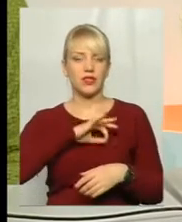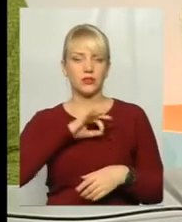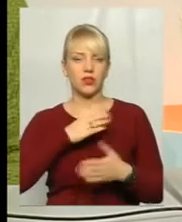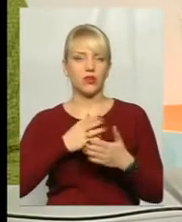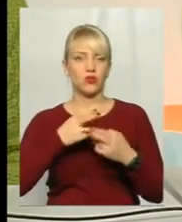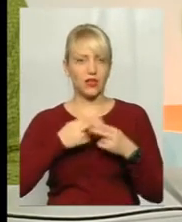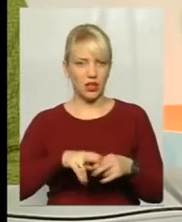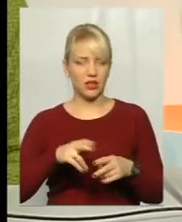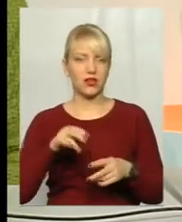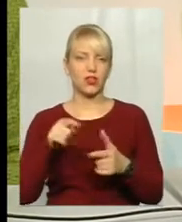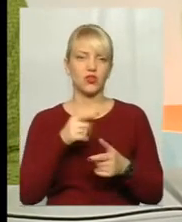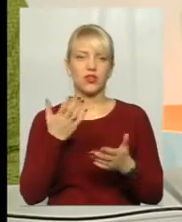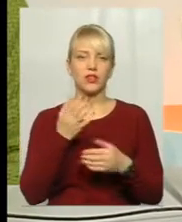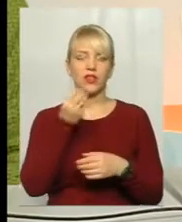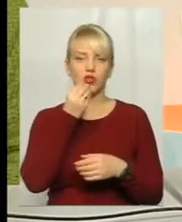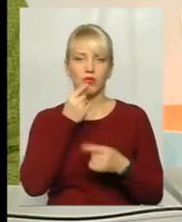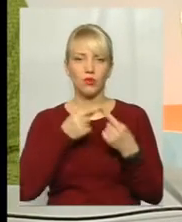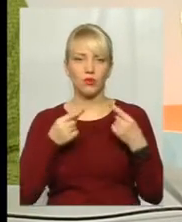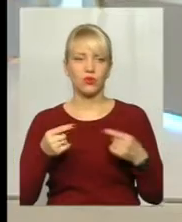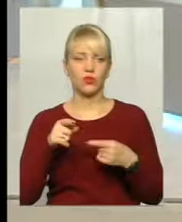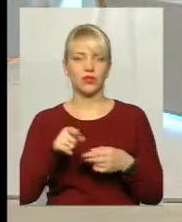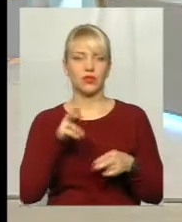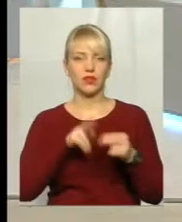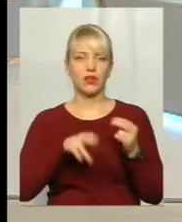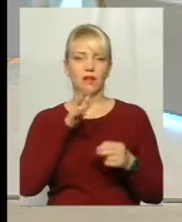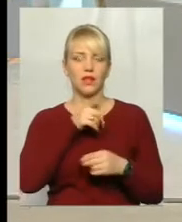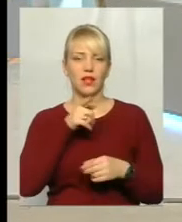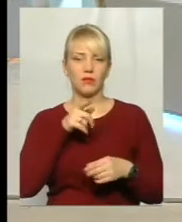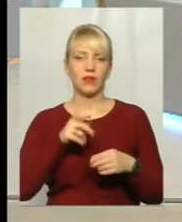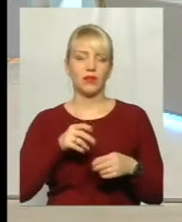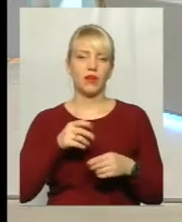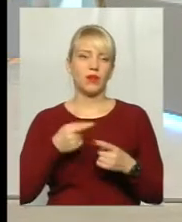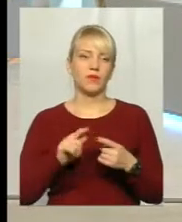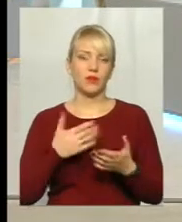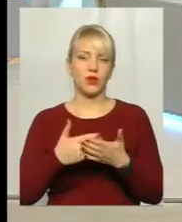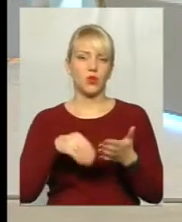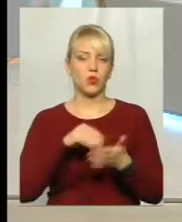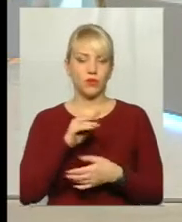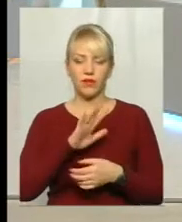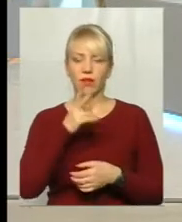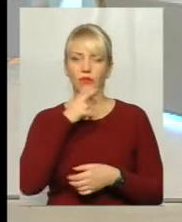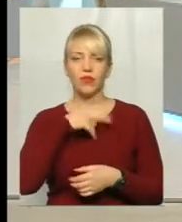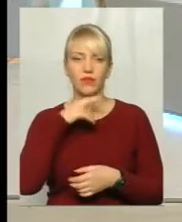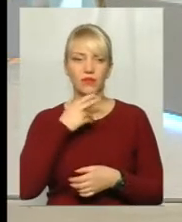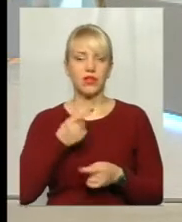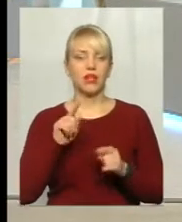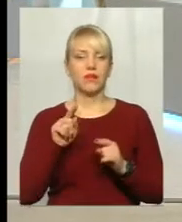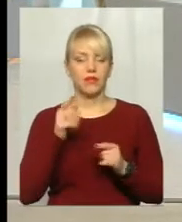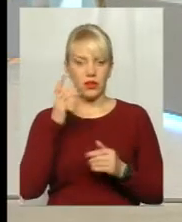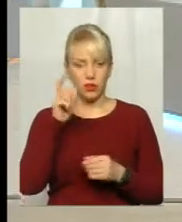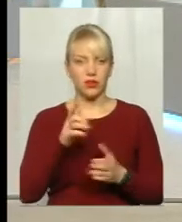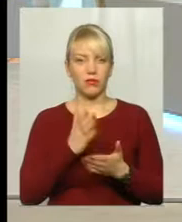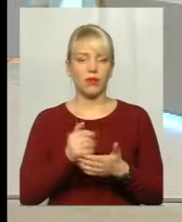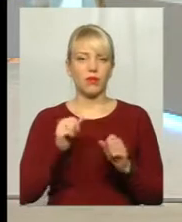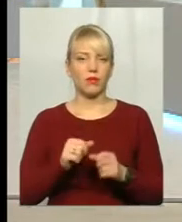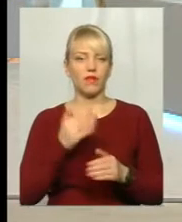побутова техніка, чи якщо це харчовий продукт з вичерпаним терміном придатності, він придбав вже і не подивився, то він має право звернутися